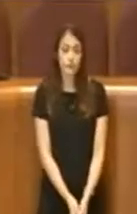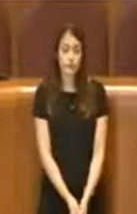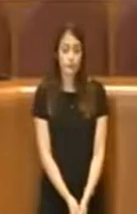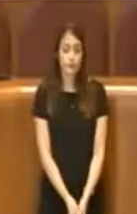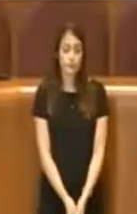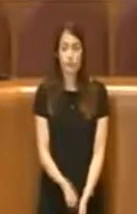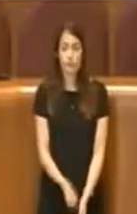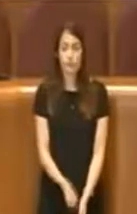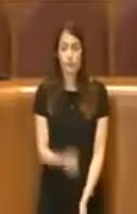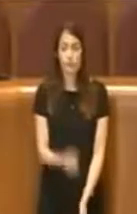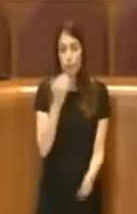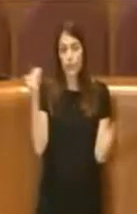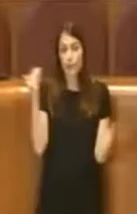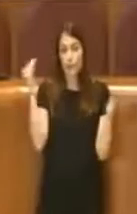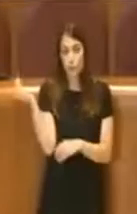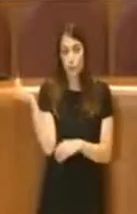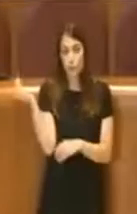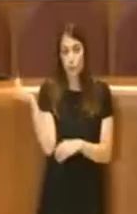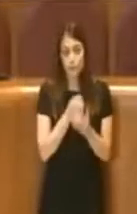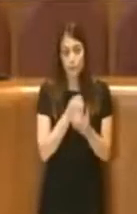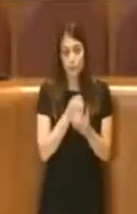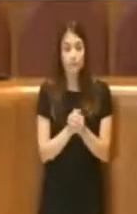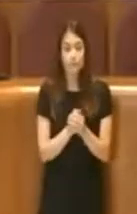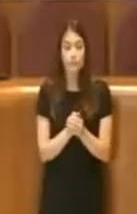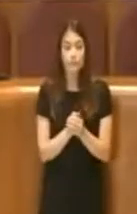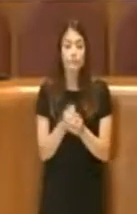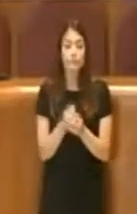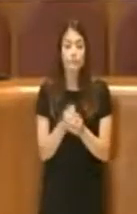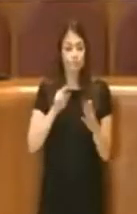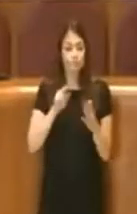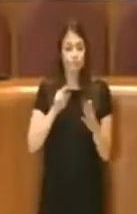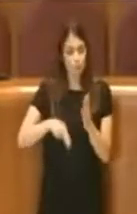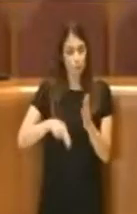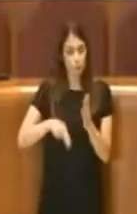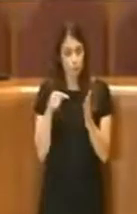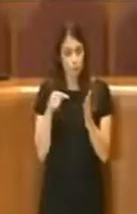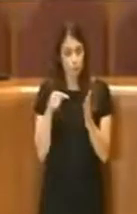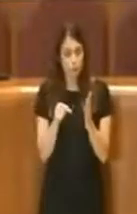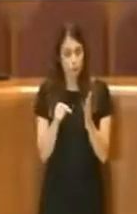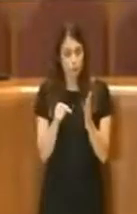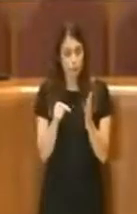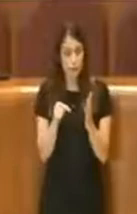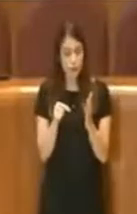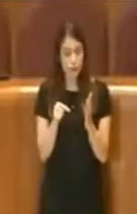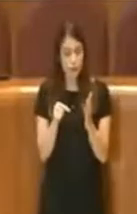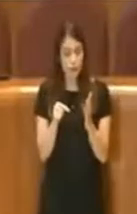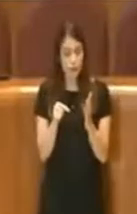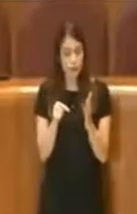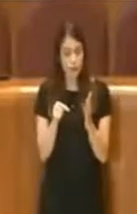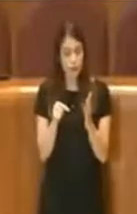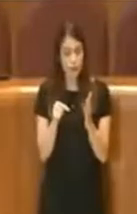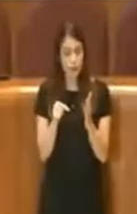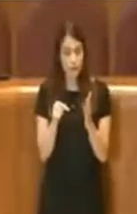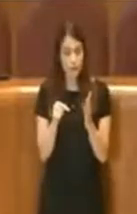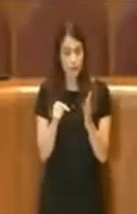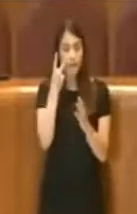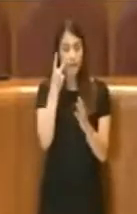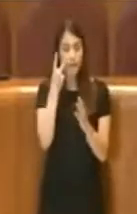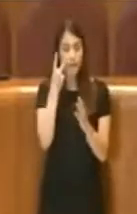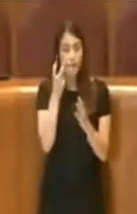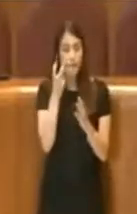Buonasera a tutti. Questa è una mozione per